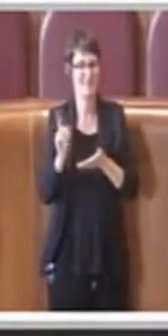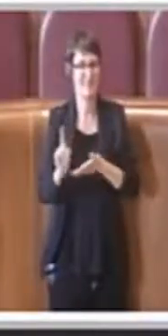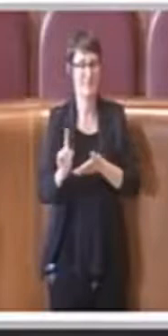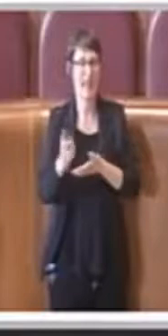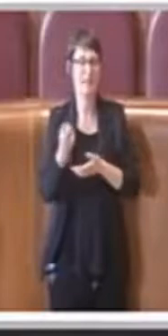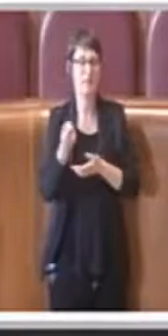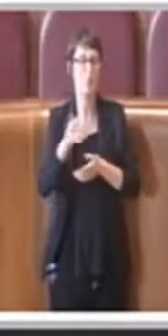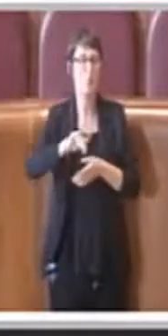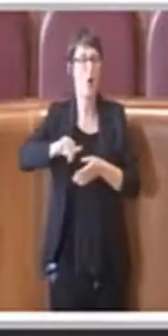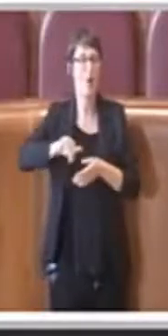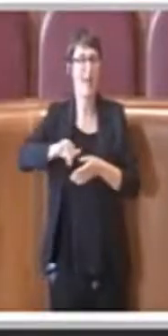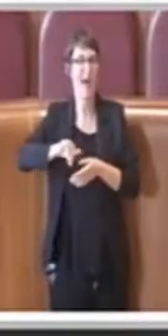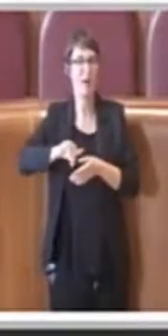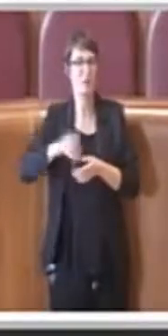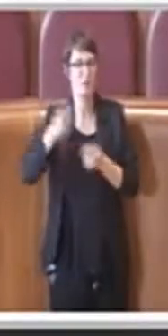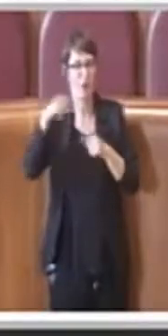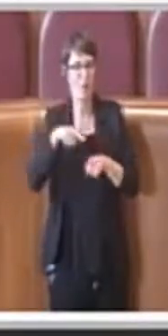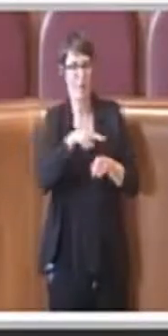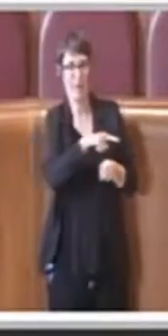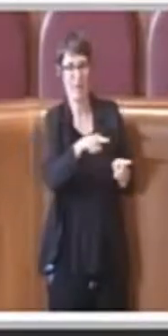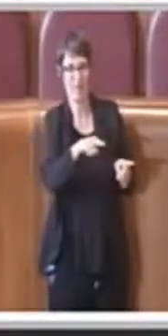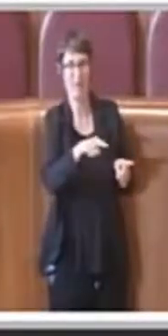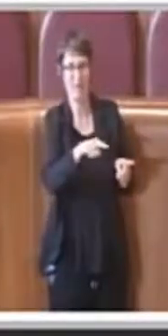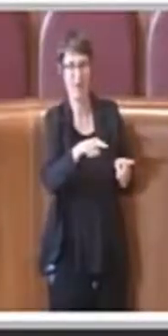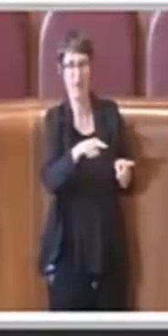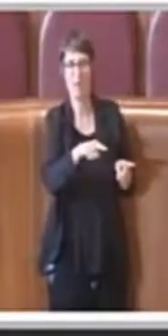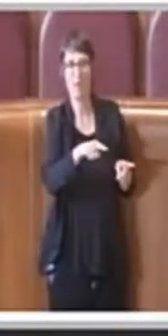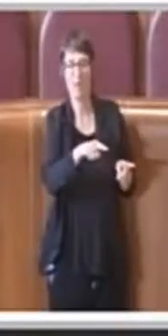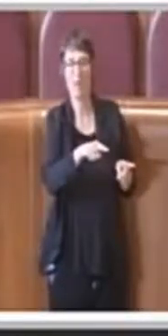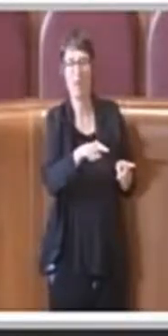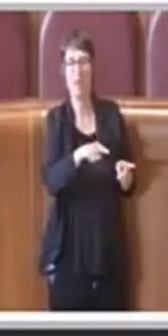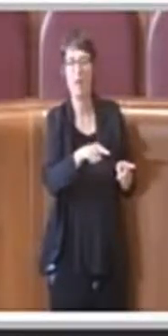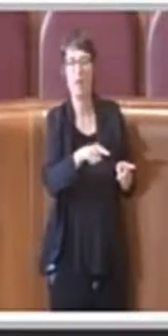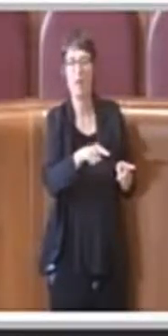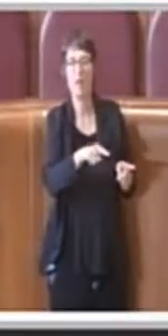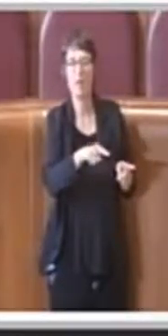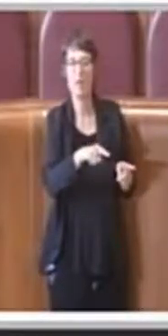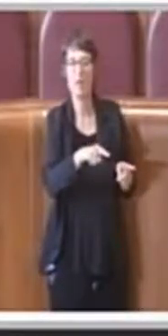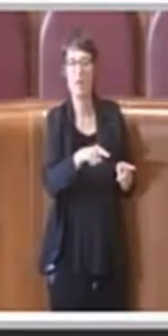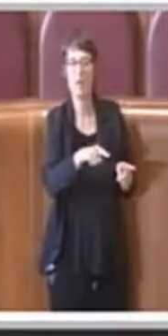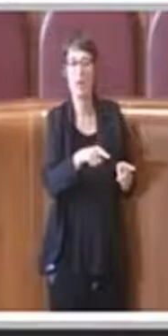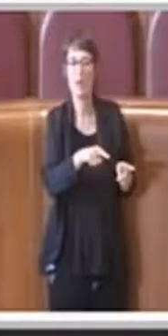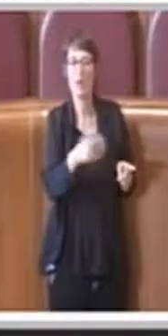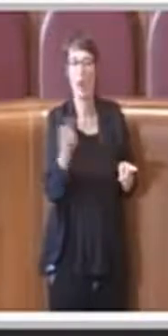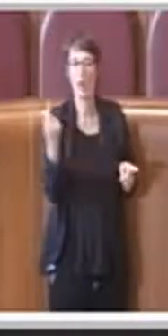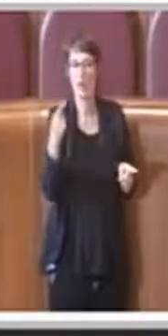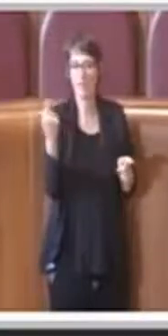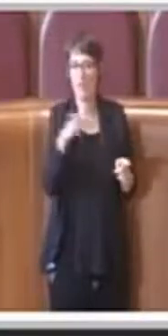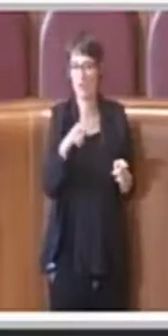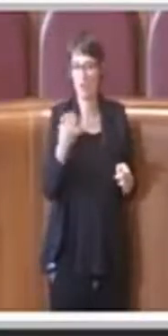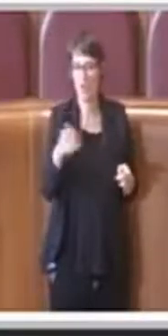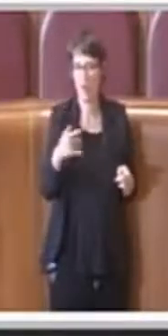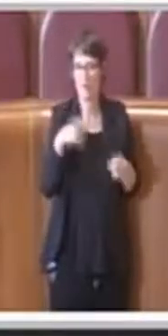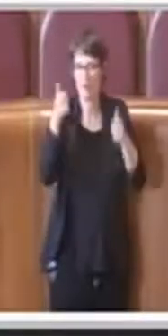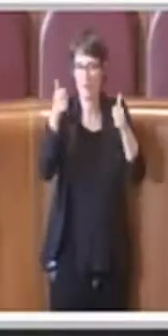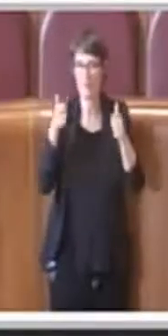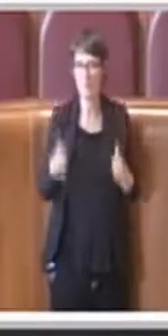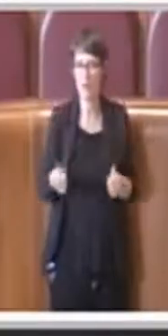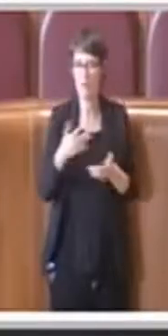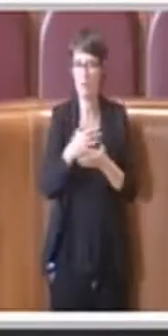ultimissima dichiarazione di voto, ci sarà un bando delle licenze taxi ma non